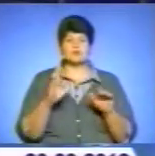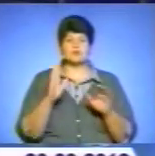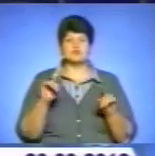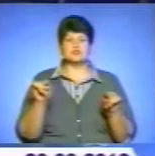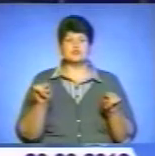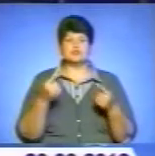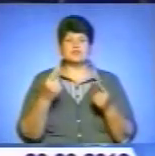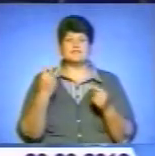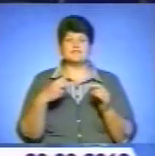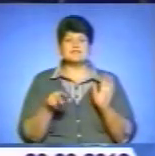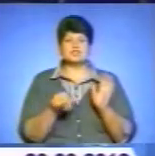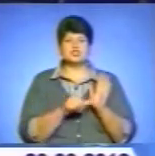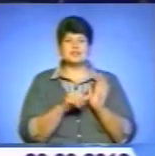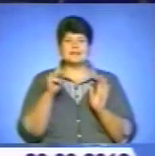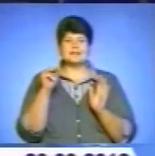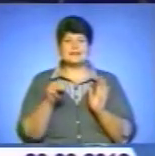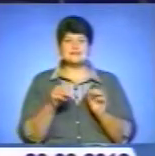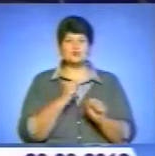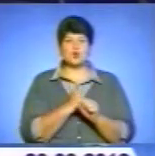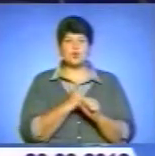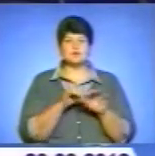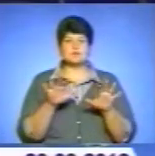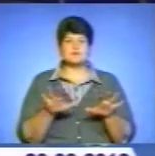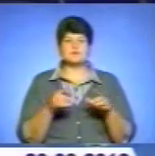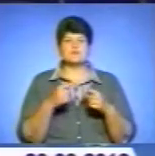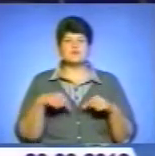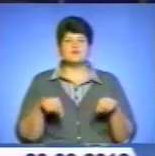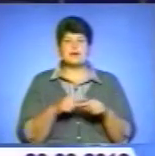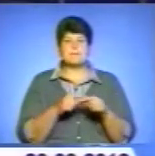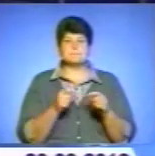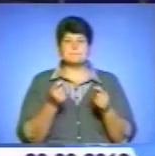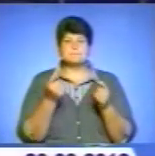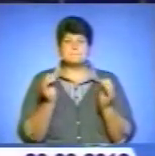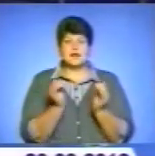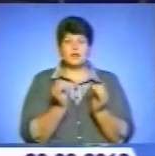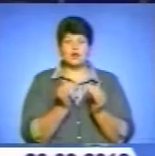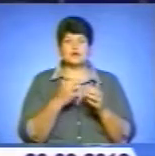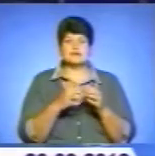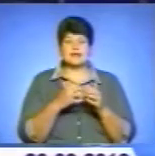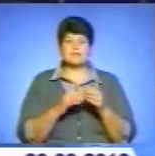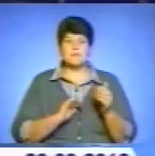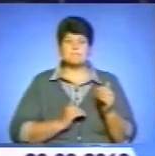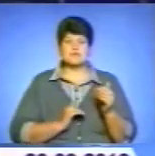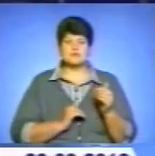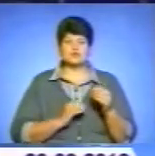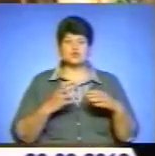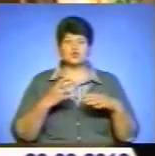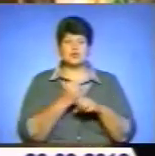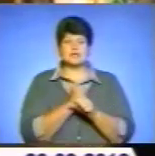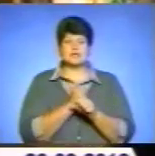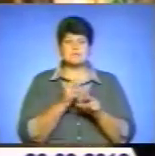26 тисяч робочих місць у сфері малого та середнього бізнесу та суттєво скоротити безробіття.